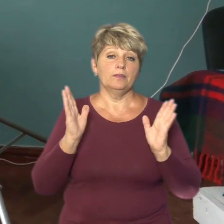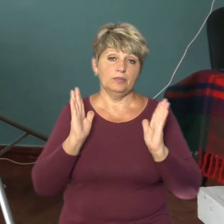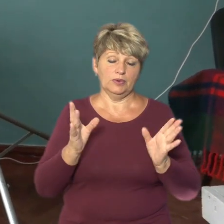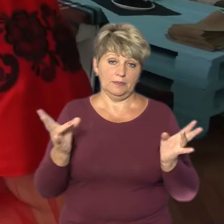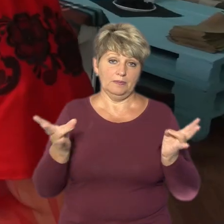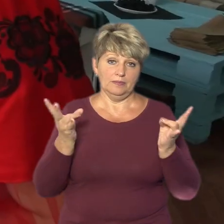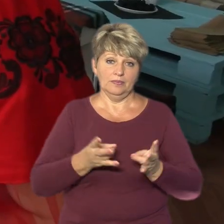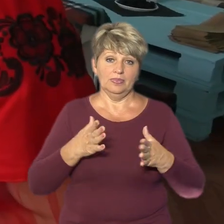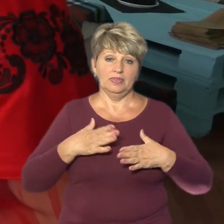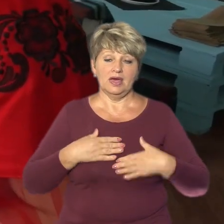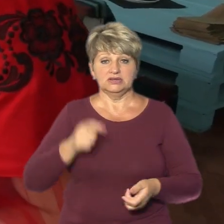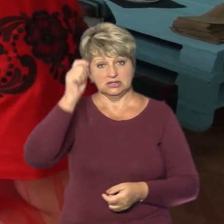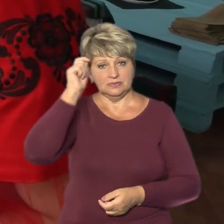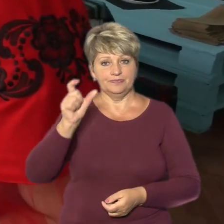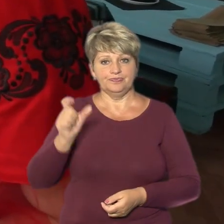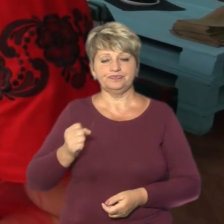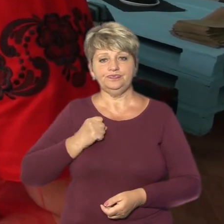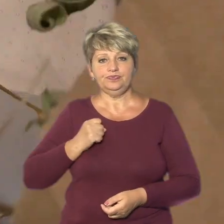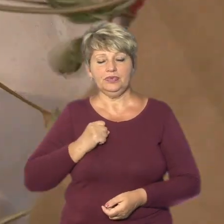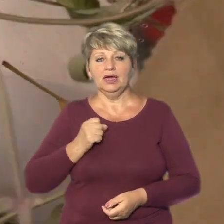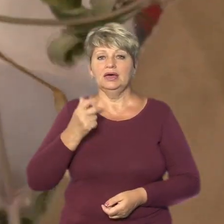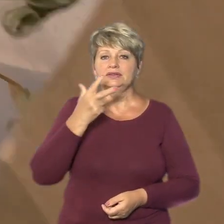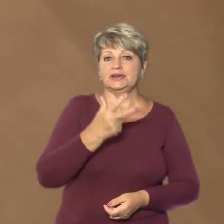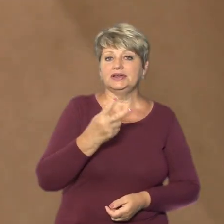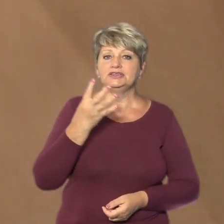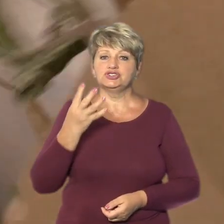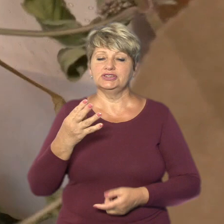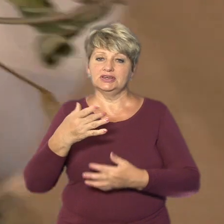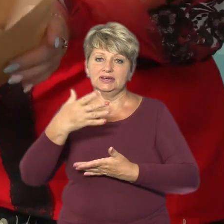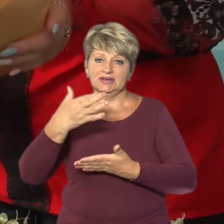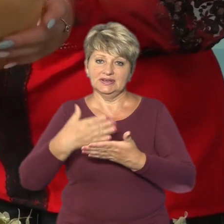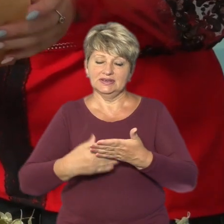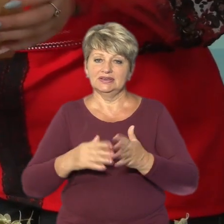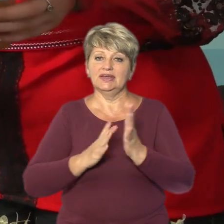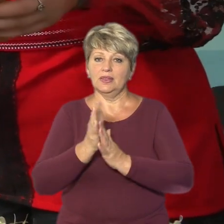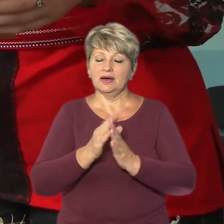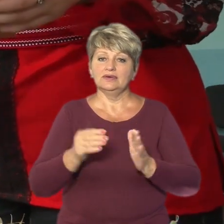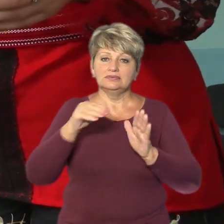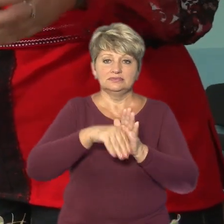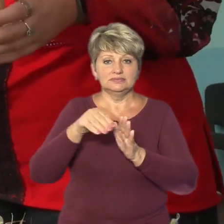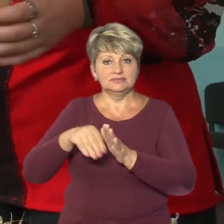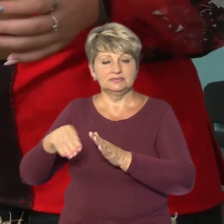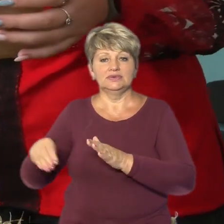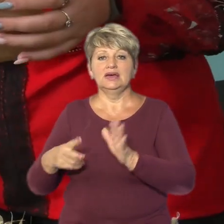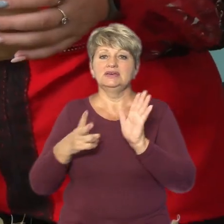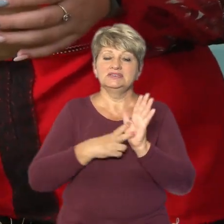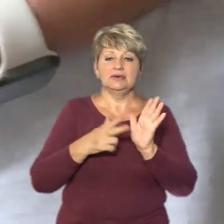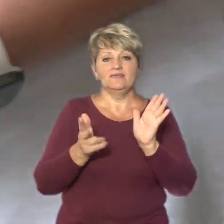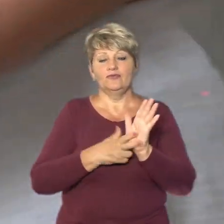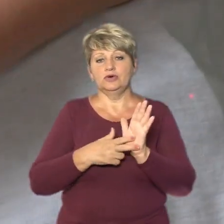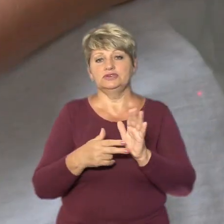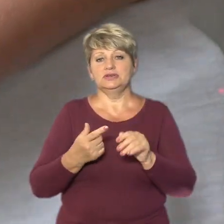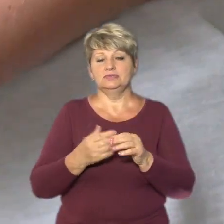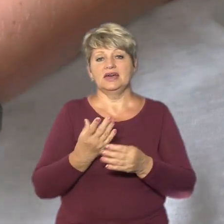нашим захисникам. Формують чай із трьох-чотирьох інгредієнтів. Його, за словами Ніки, має вистачити на 7-8 заварювань.